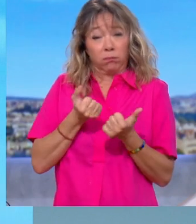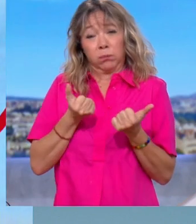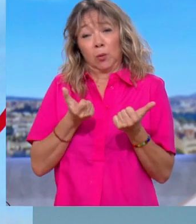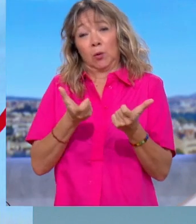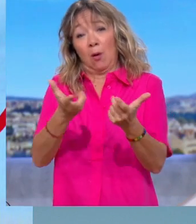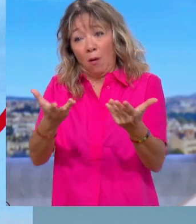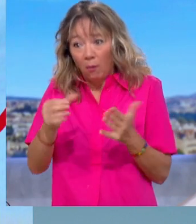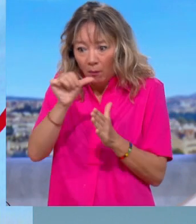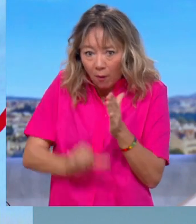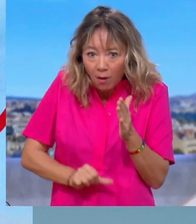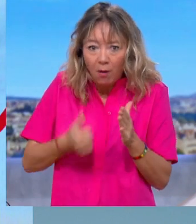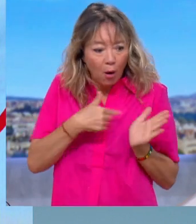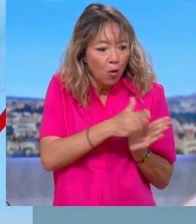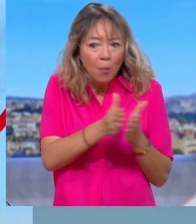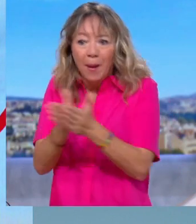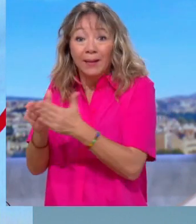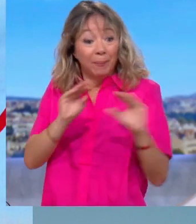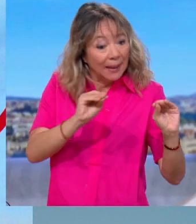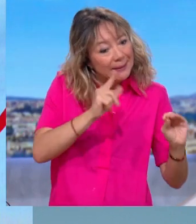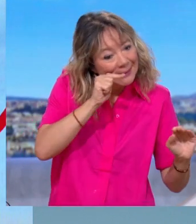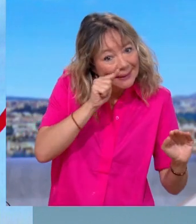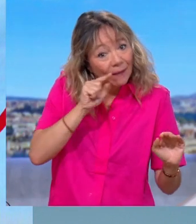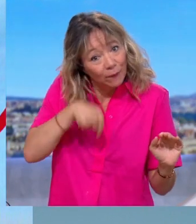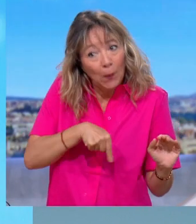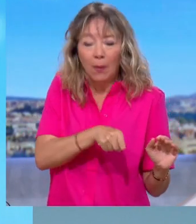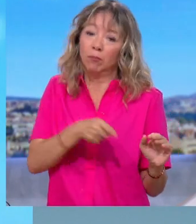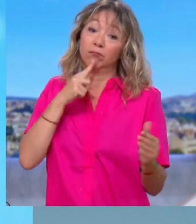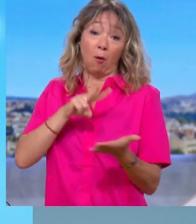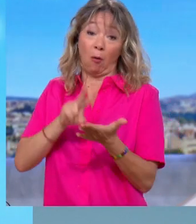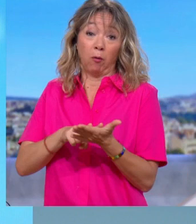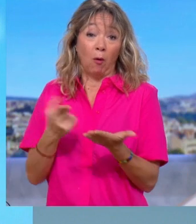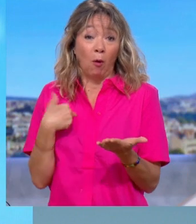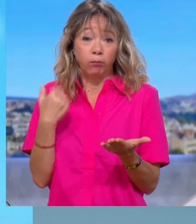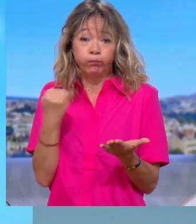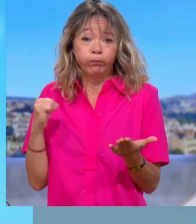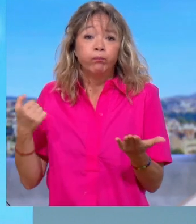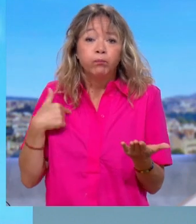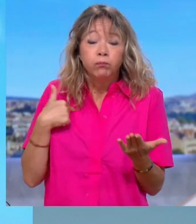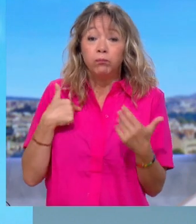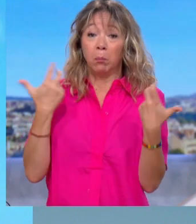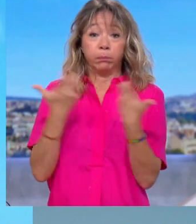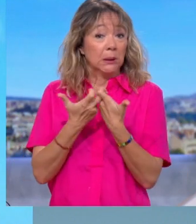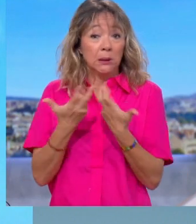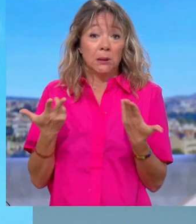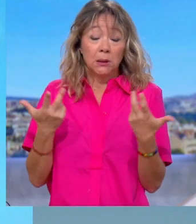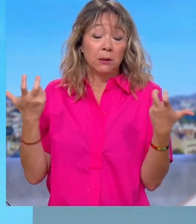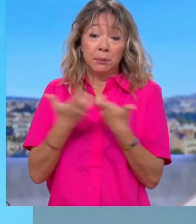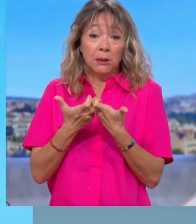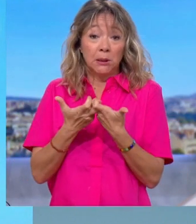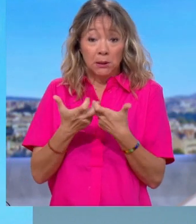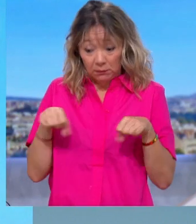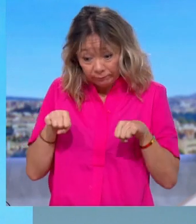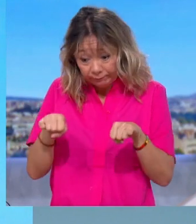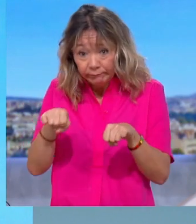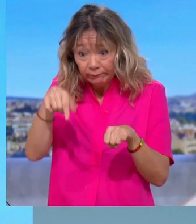demander à la grande distribution de faire des efforts, etc. Et que la réalité, c'est que le prix au caddie,